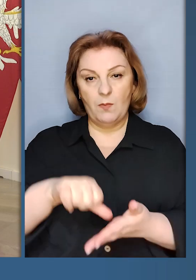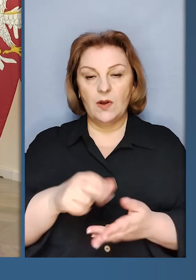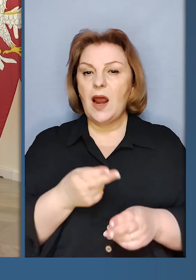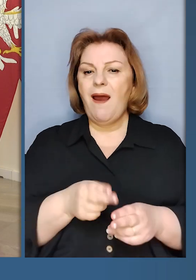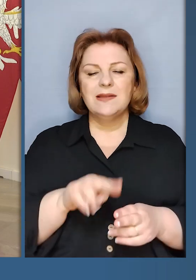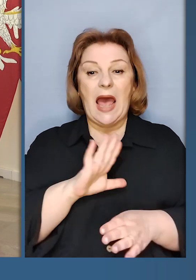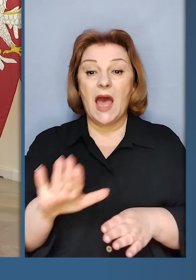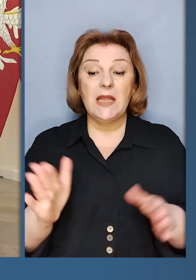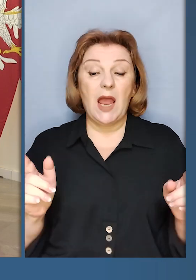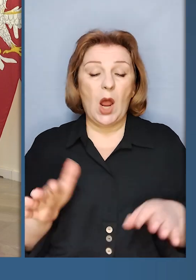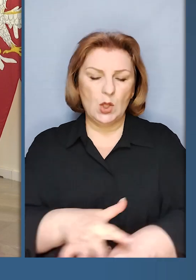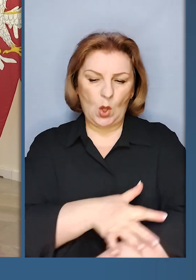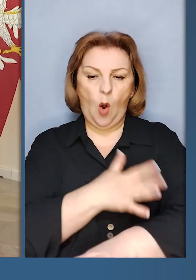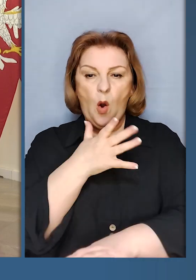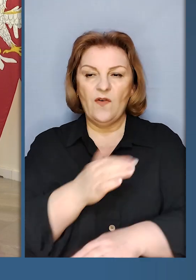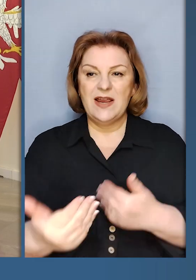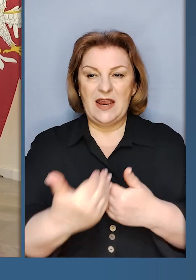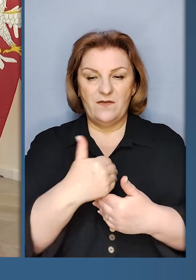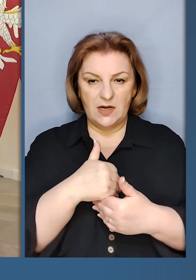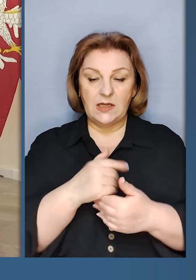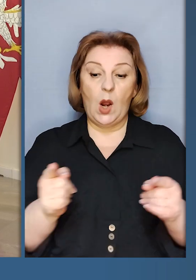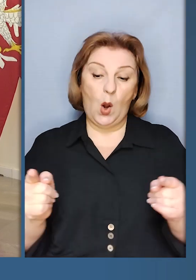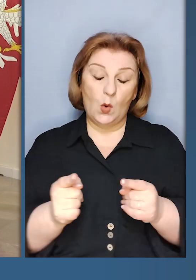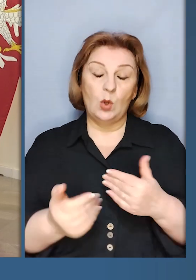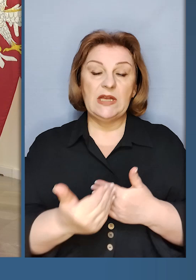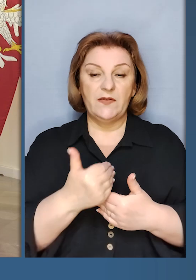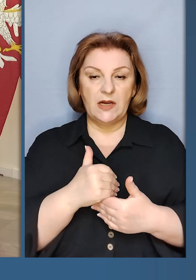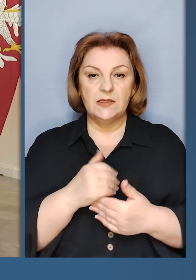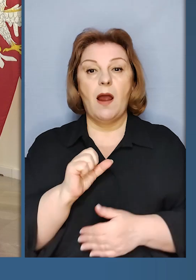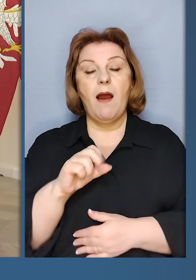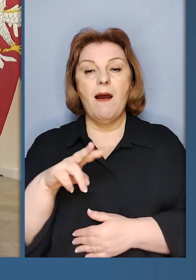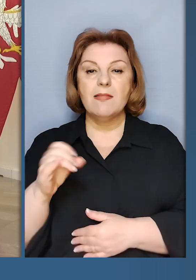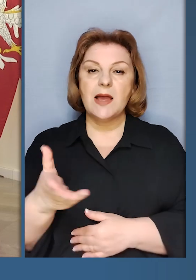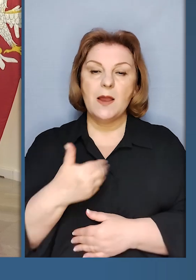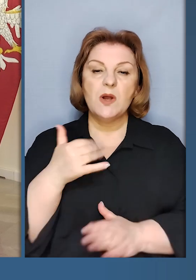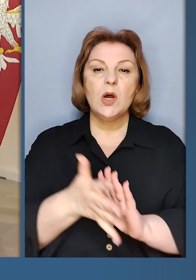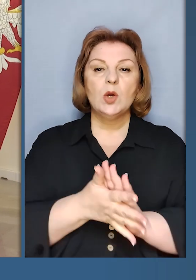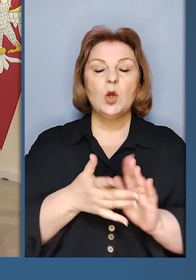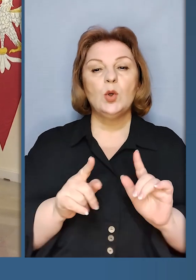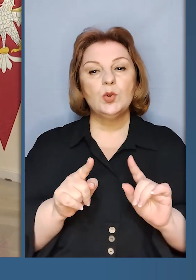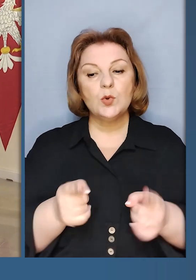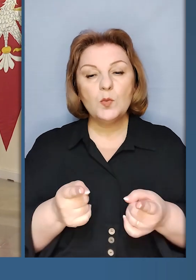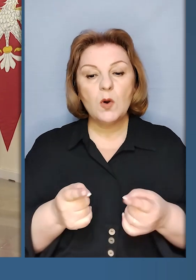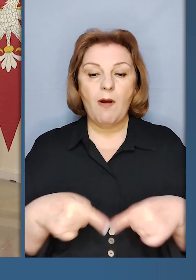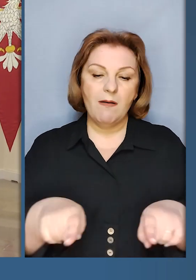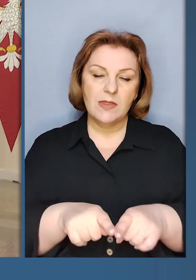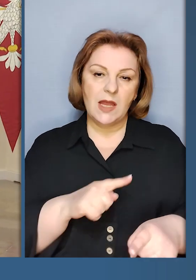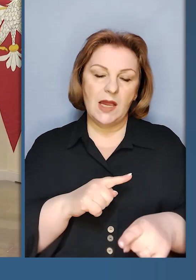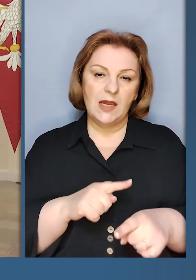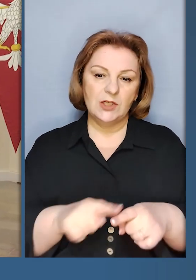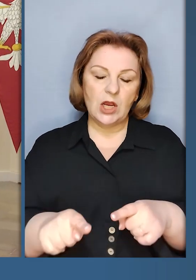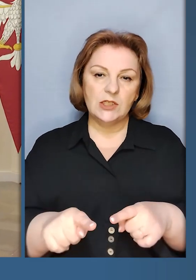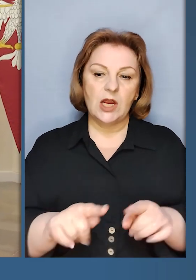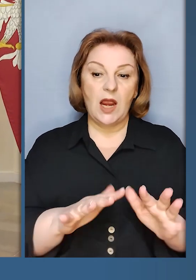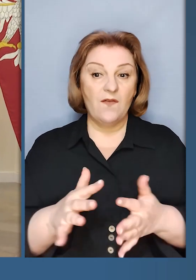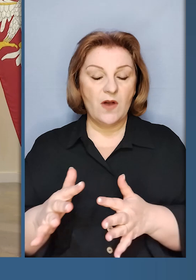Це не є довгий візит, це короткий візит, але ми розуміємо, чому вона так швидко